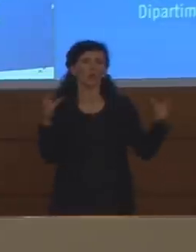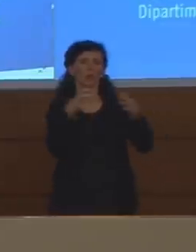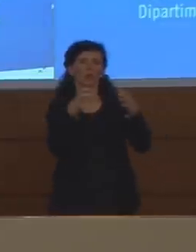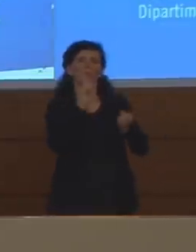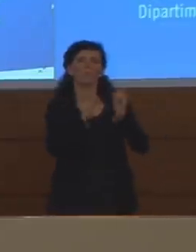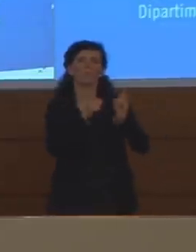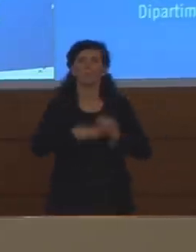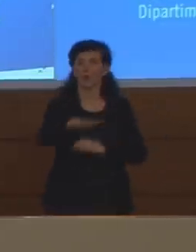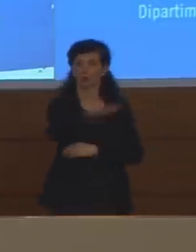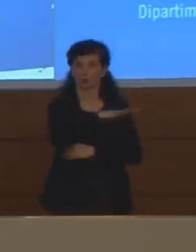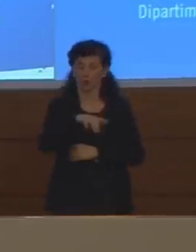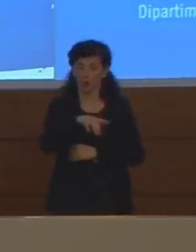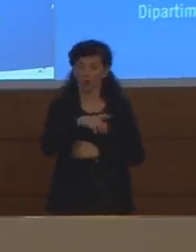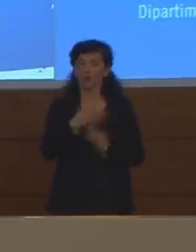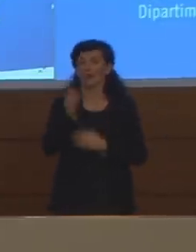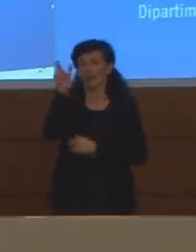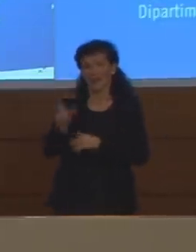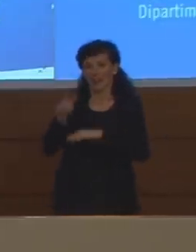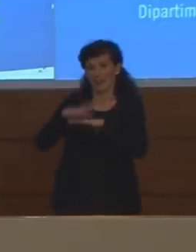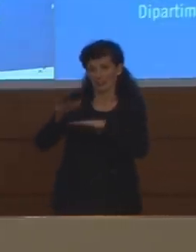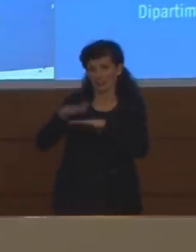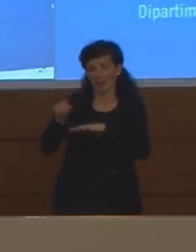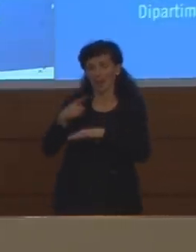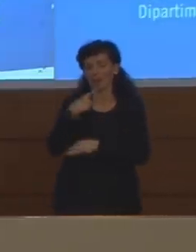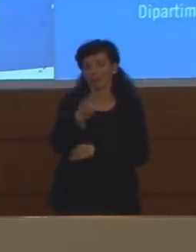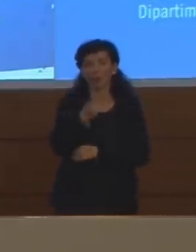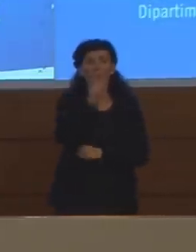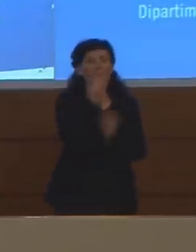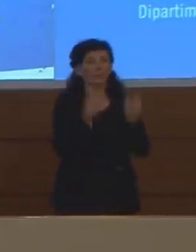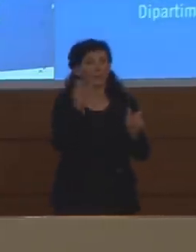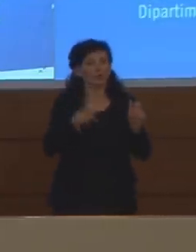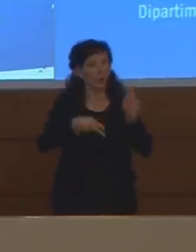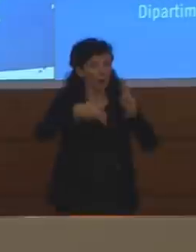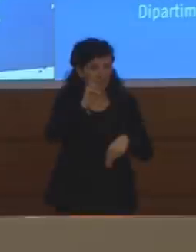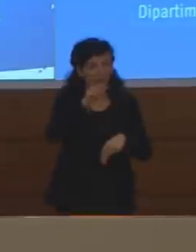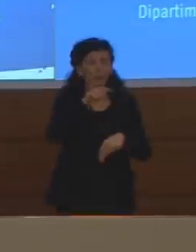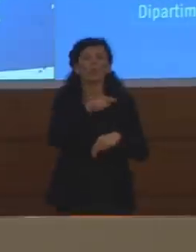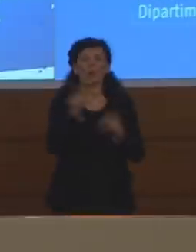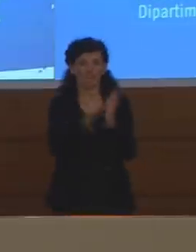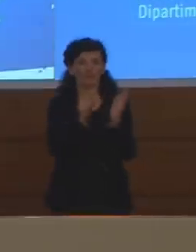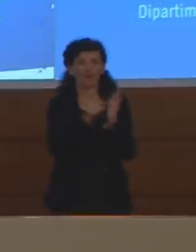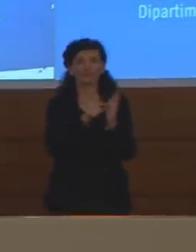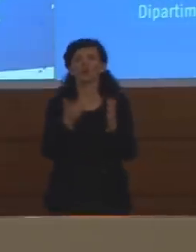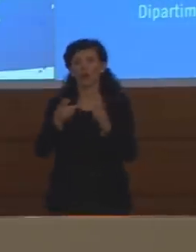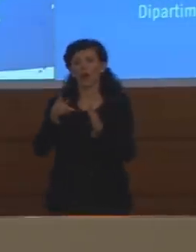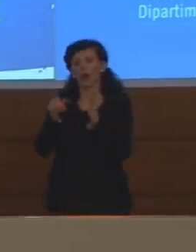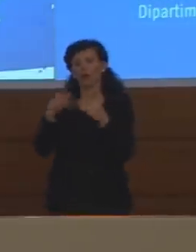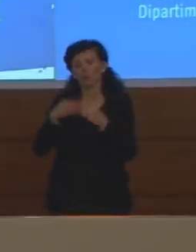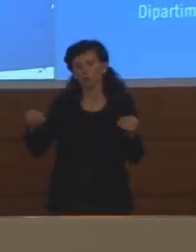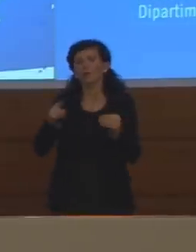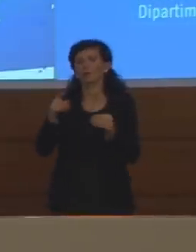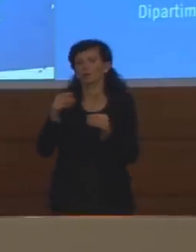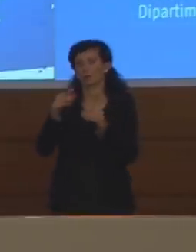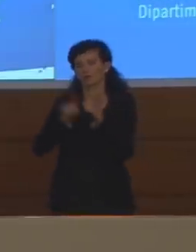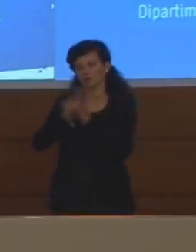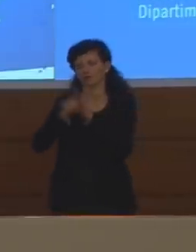più sono le persone che utilizzeranno questo strumento più efficace sarà lo strumento.